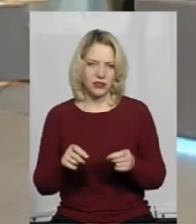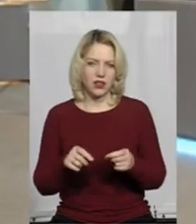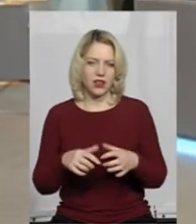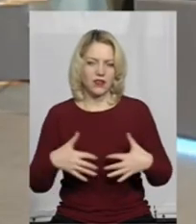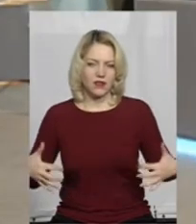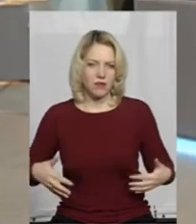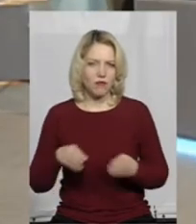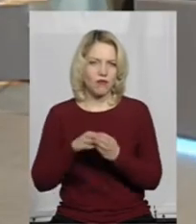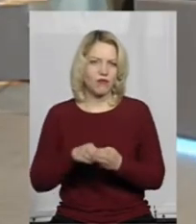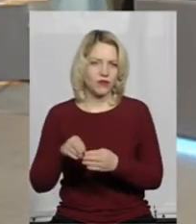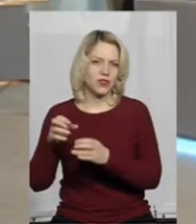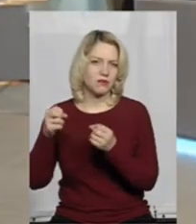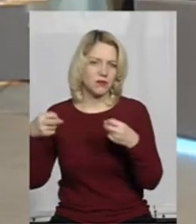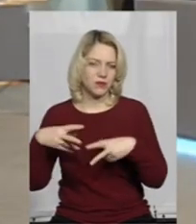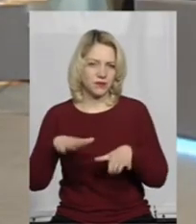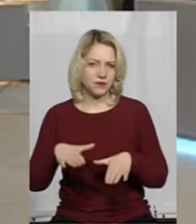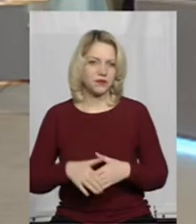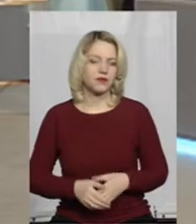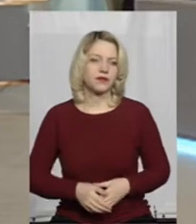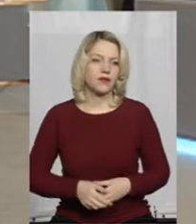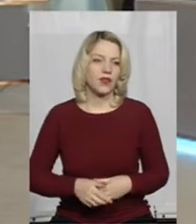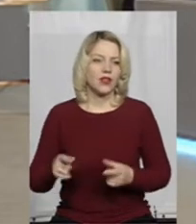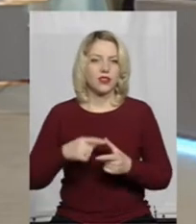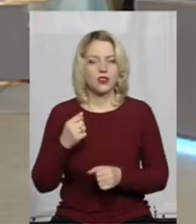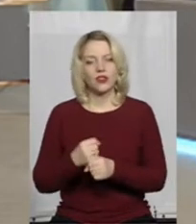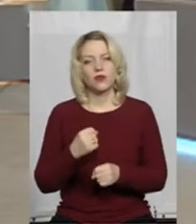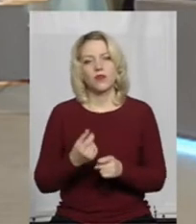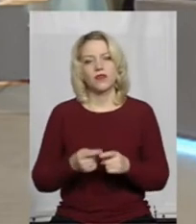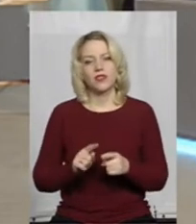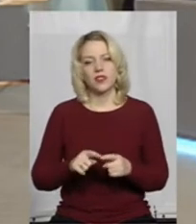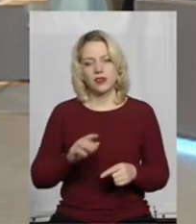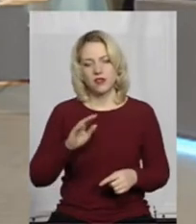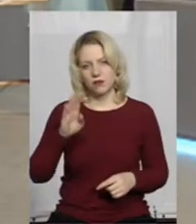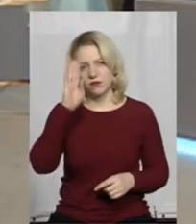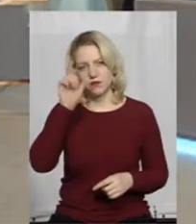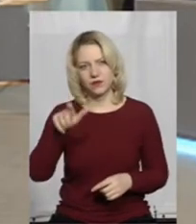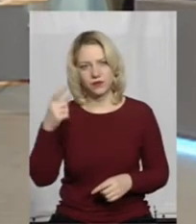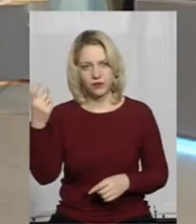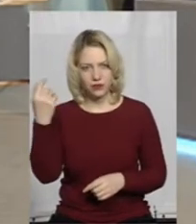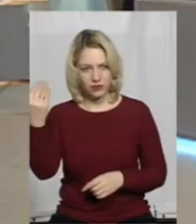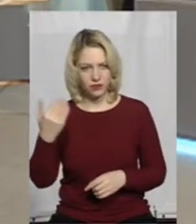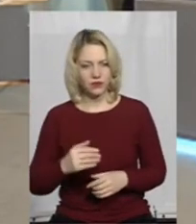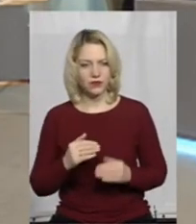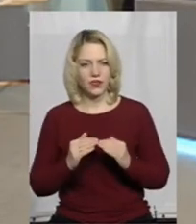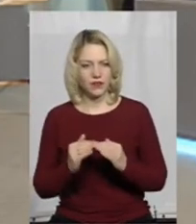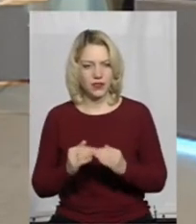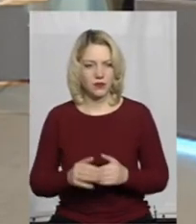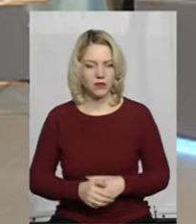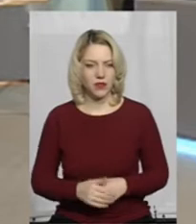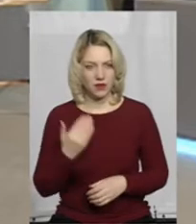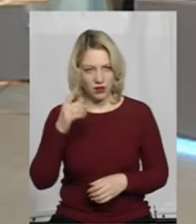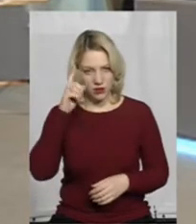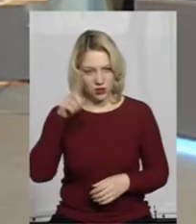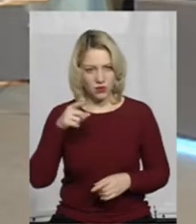робив це герой нашого сюжету? Вам